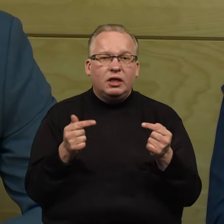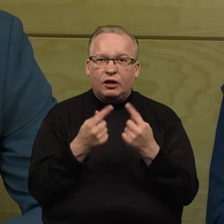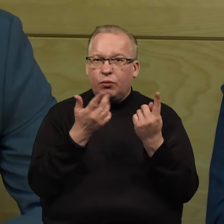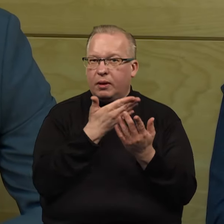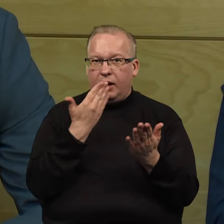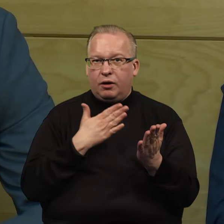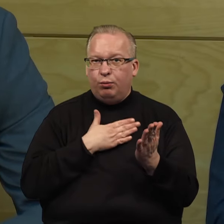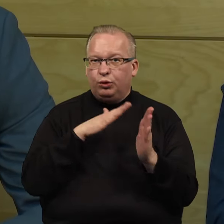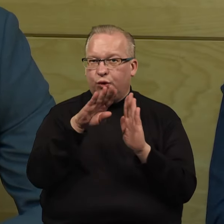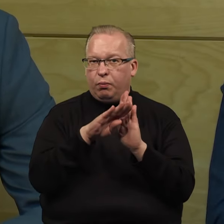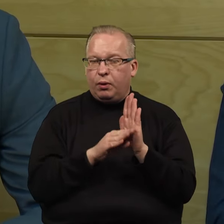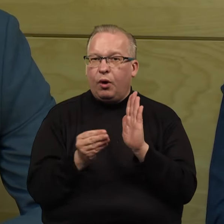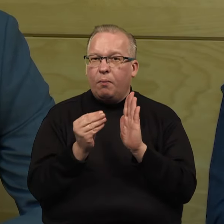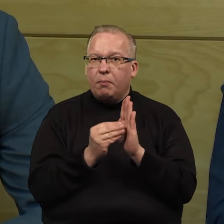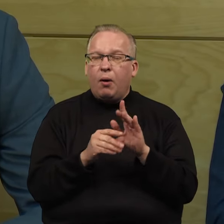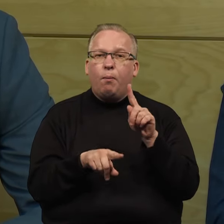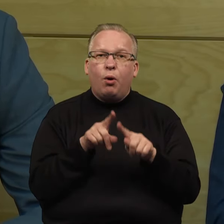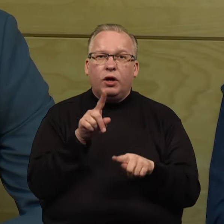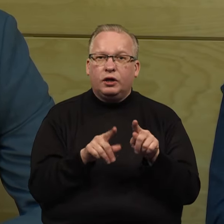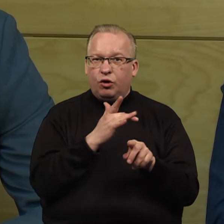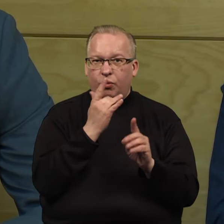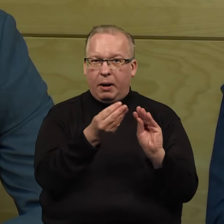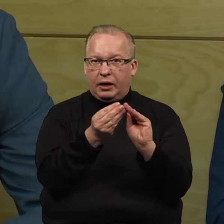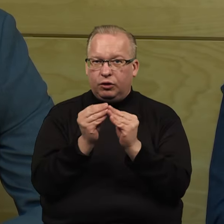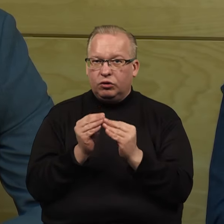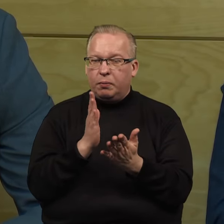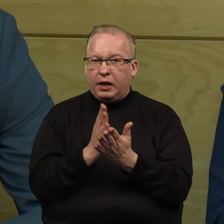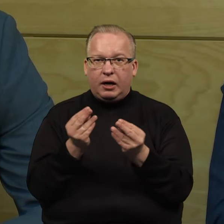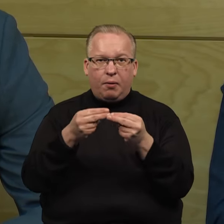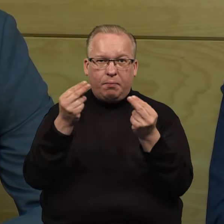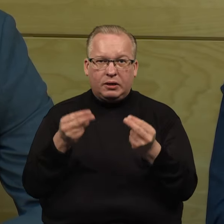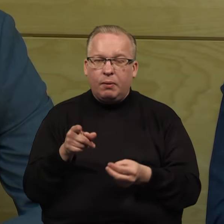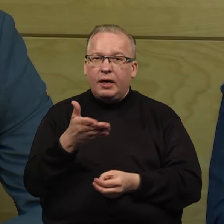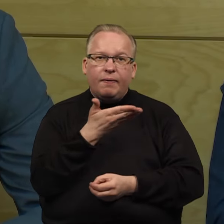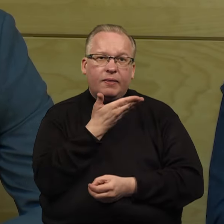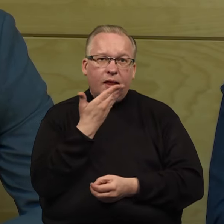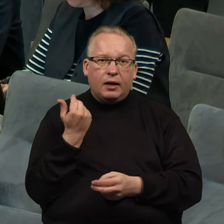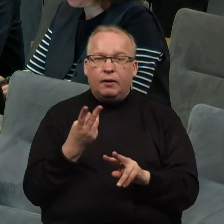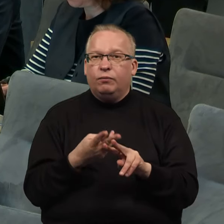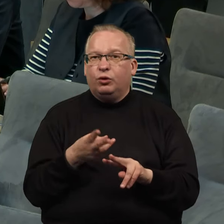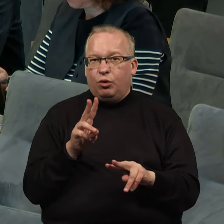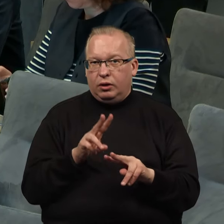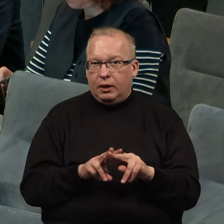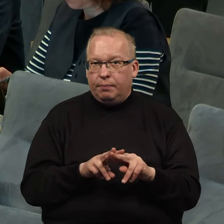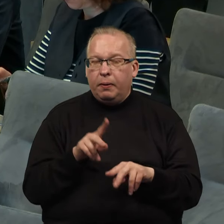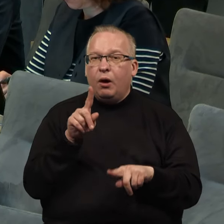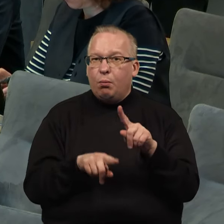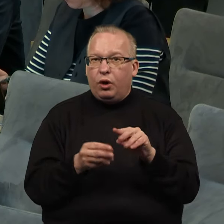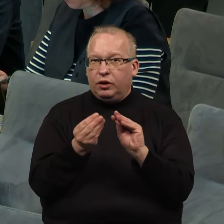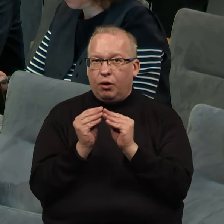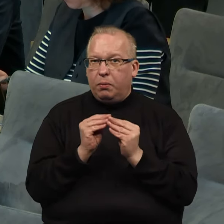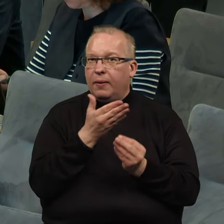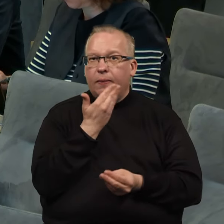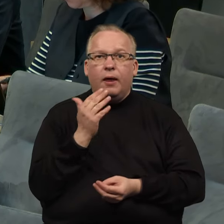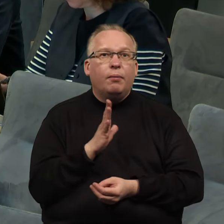programoj, to nėra politinių partijų susitarime beje, kuris yra pasirašytas, ir to nėra ne šeipsau, o to nėra todėl, kad tiesiog politinio sutarimo dėl to